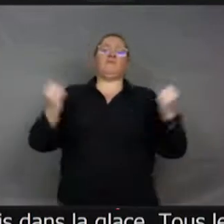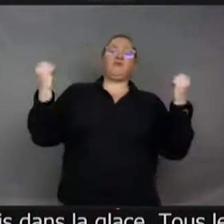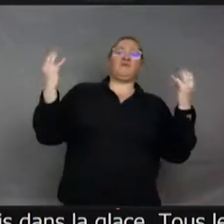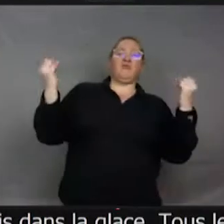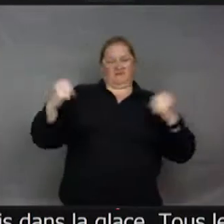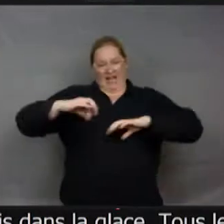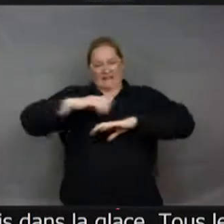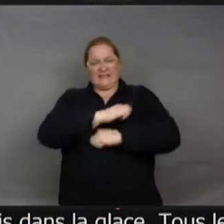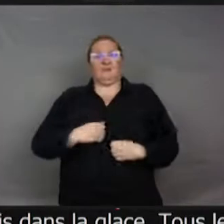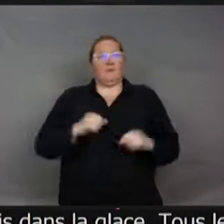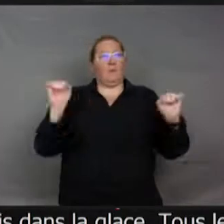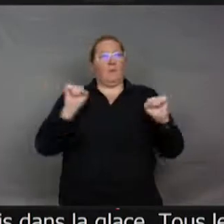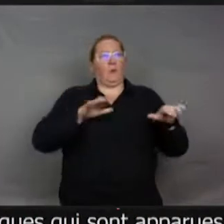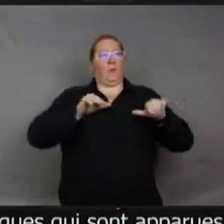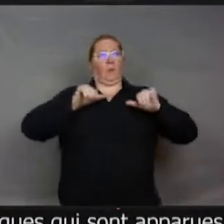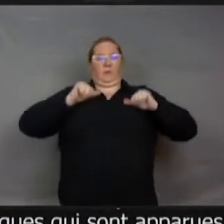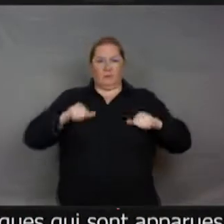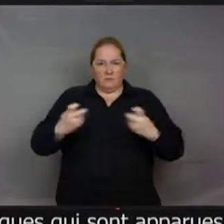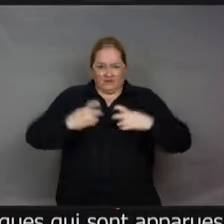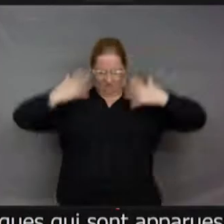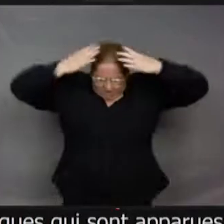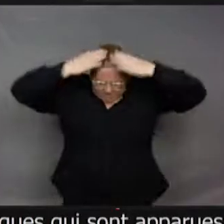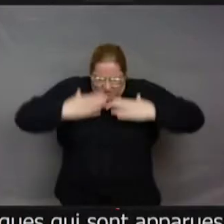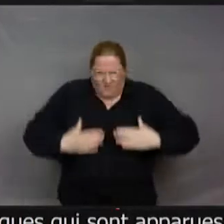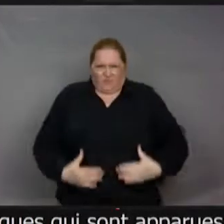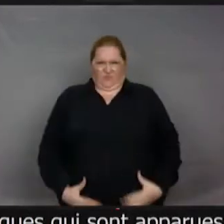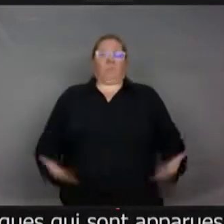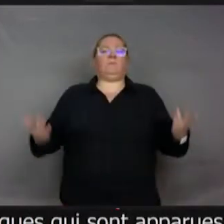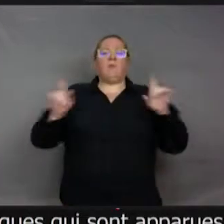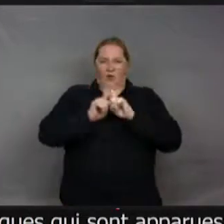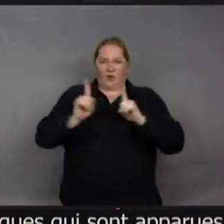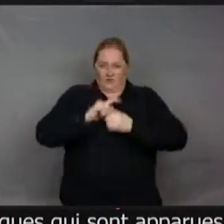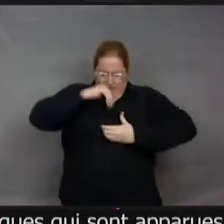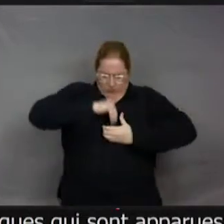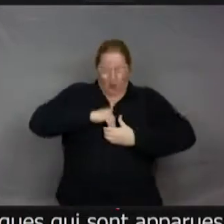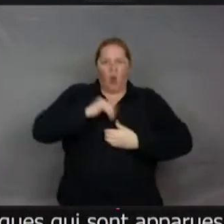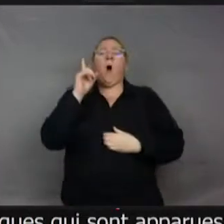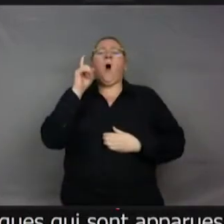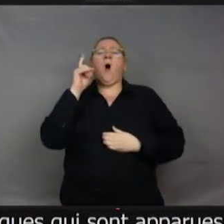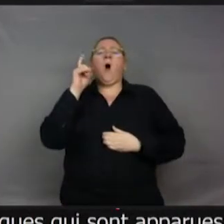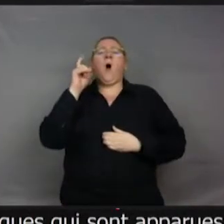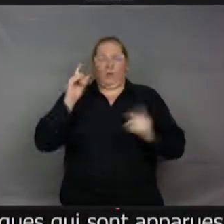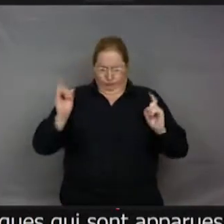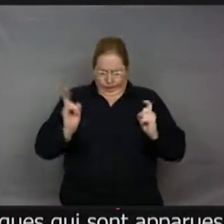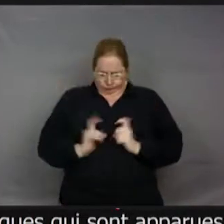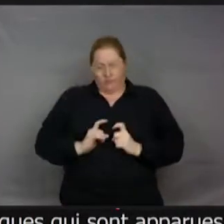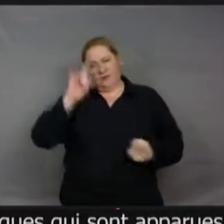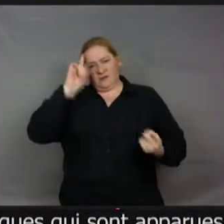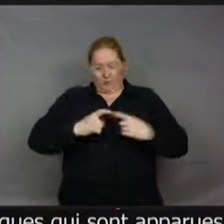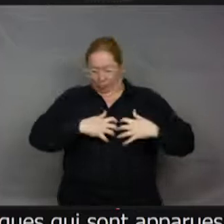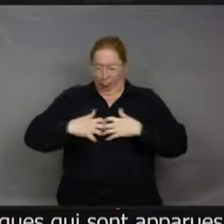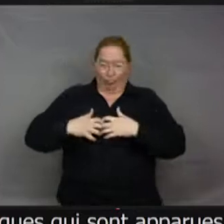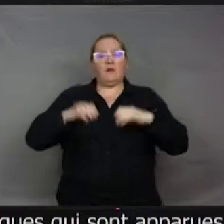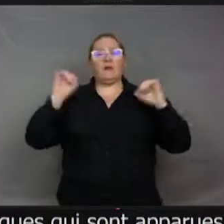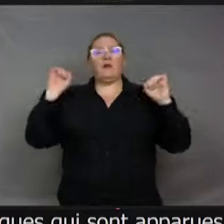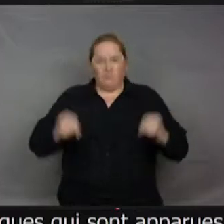Donc parfois, ils ont des carapaces très cireuses, ils réduisent leur taux d'humidité à l'intérieur de leur corps pour éviter que ce qui est embêtant dans le